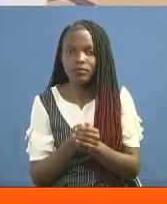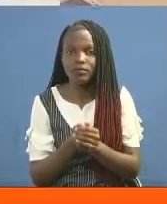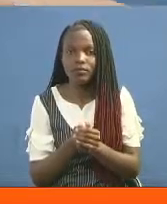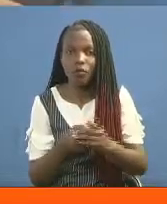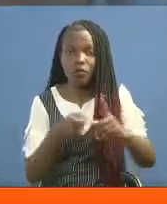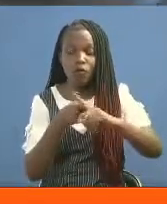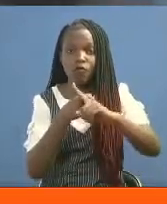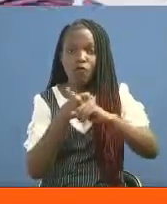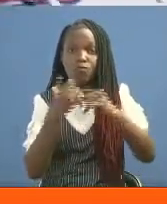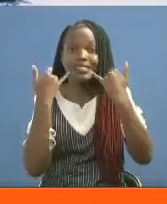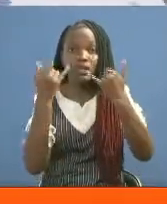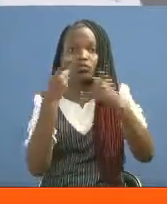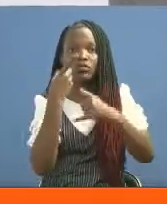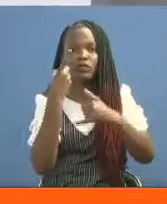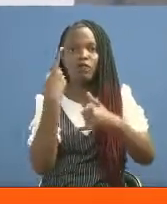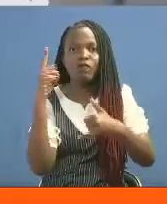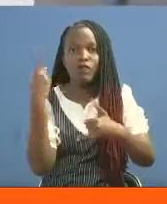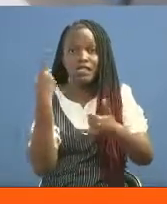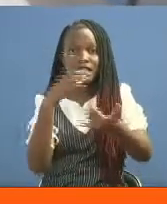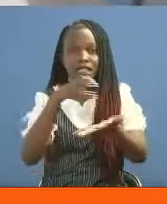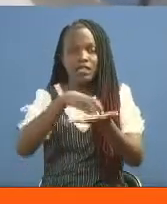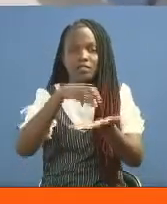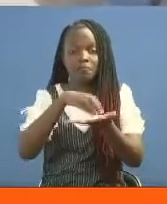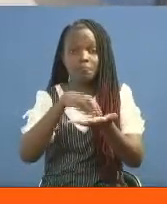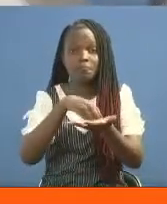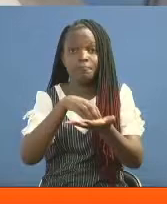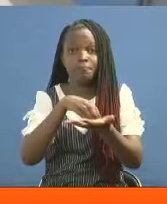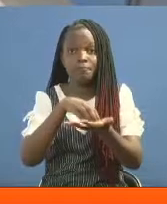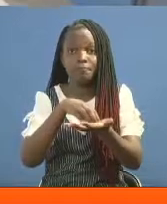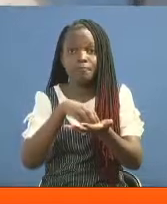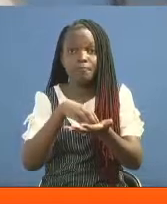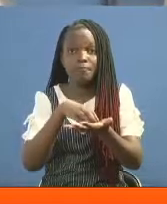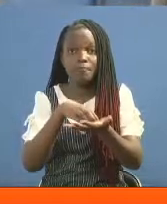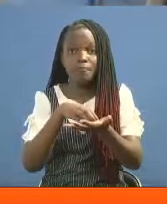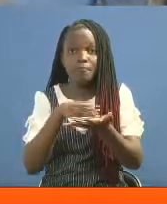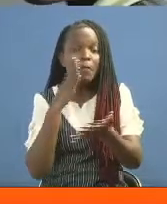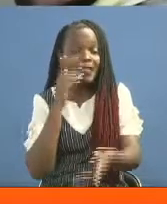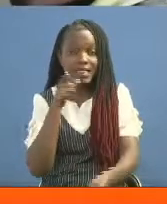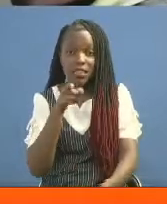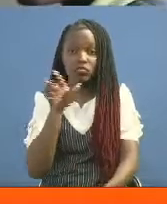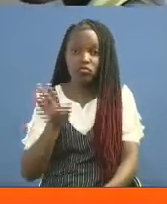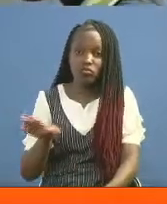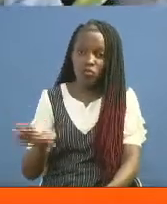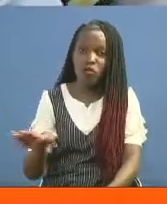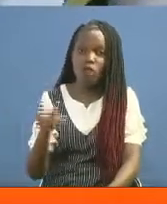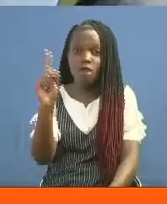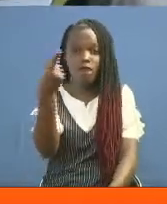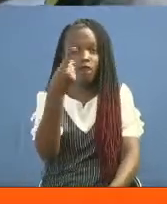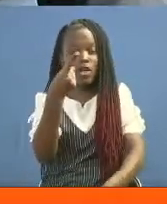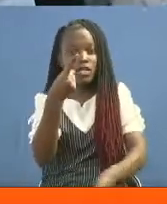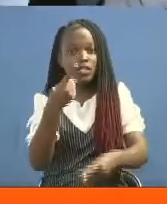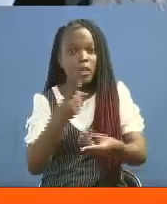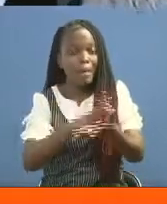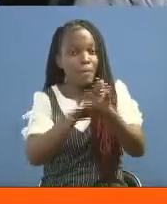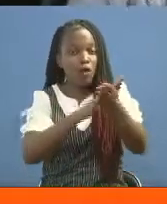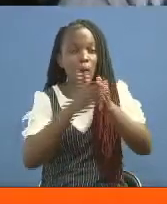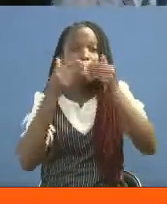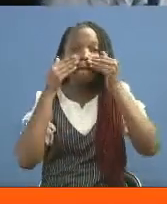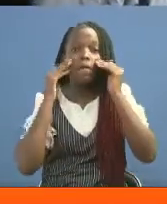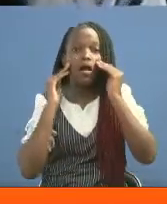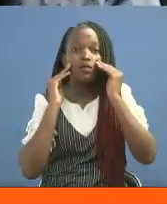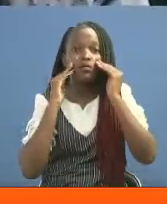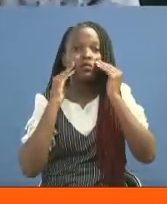Tangu kutangazwa kwa kisa chakwa na chavirusi vya korona, akina mama hawa wachanga wamekua mustari wambele kutengeneza